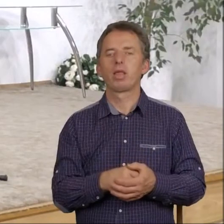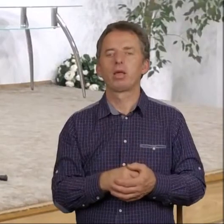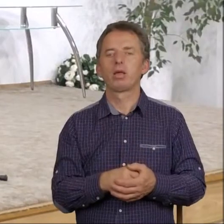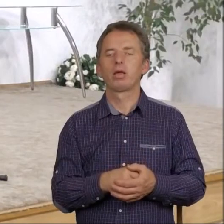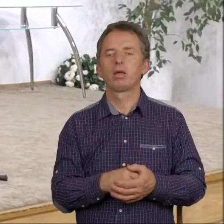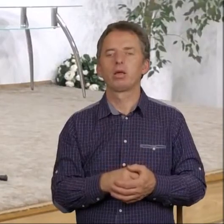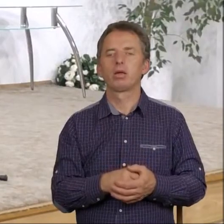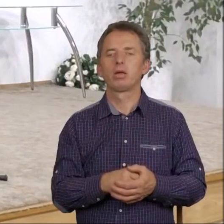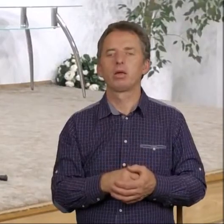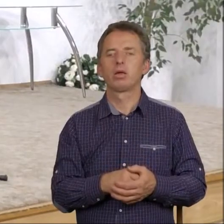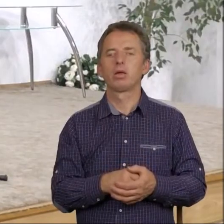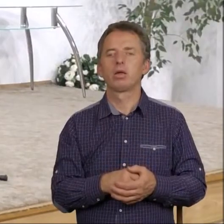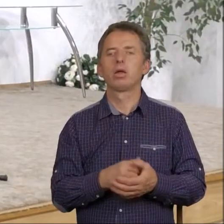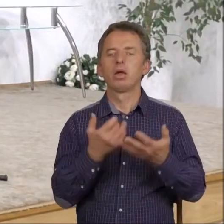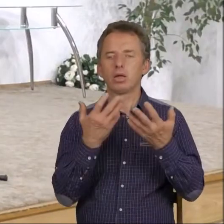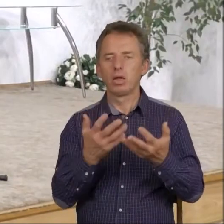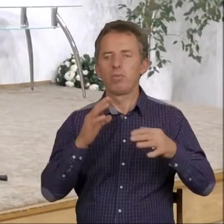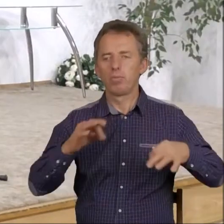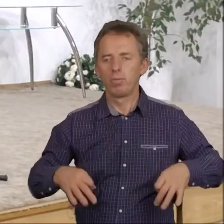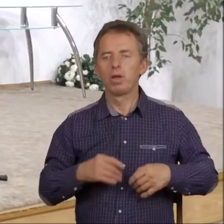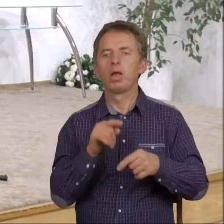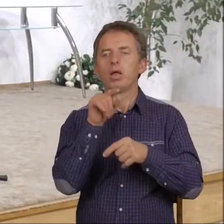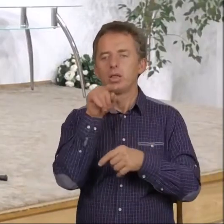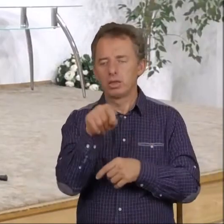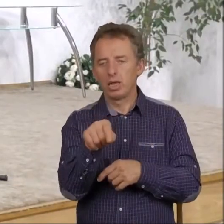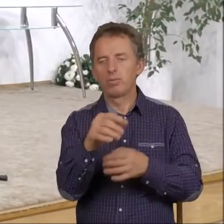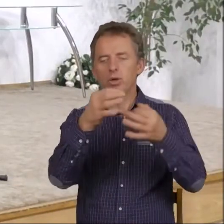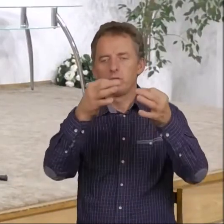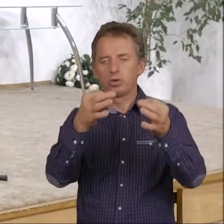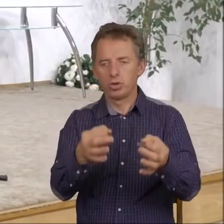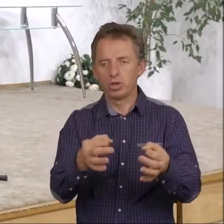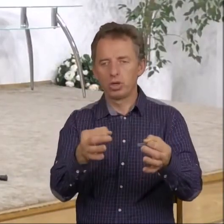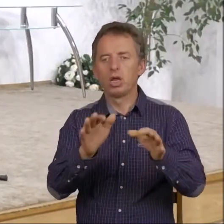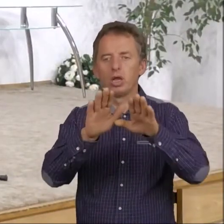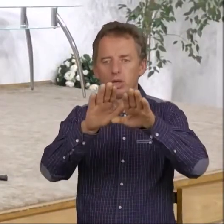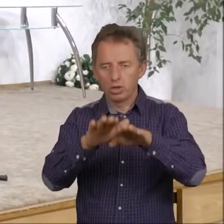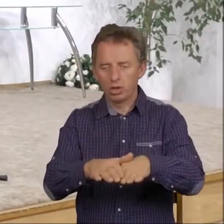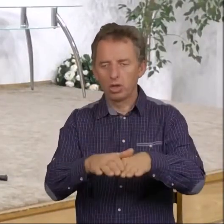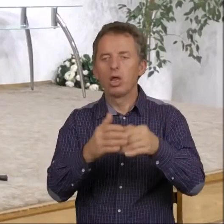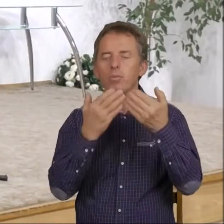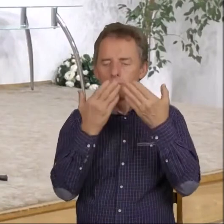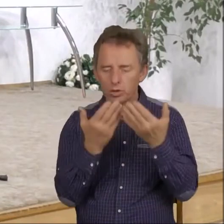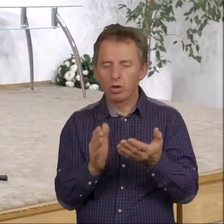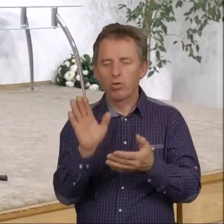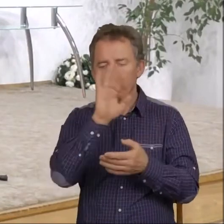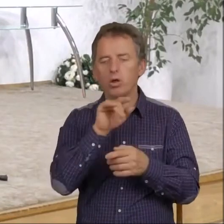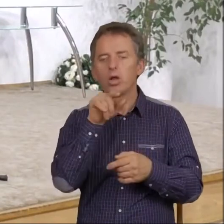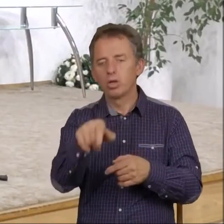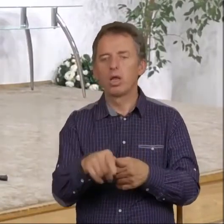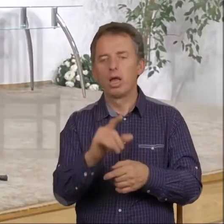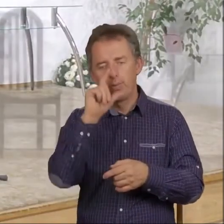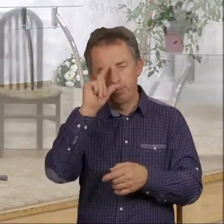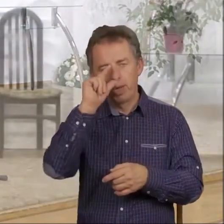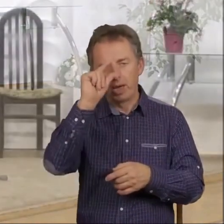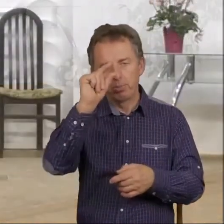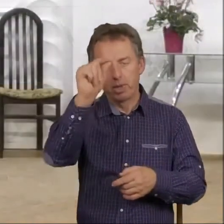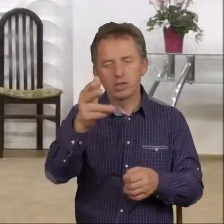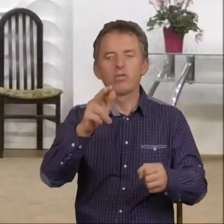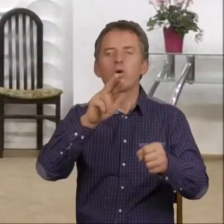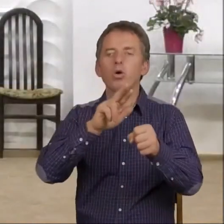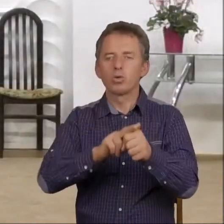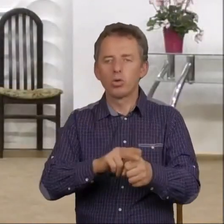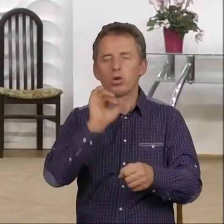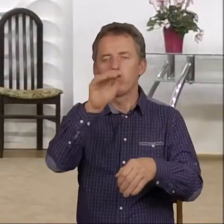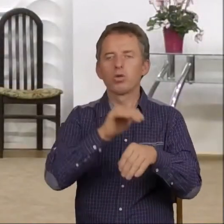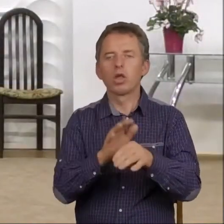I chciałbym, proszę Państwa, żebyśmy z tym dzisiaj pozostali i podziękowali Bogu za tę perspektywę, którą z